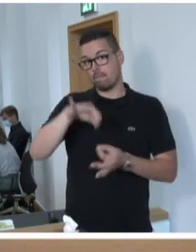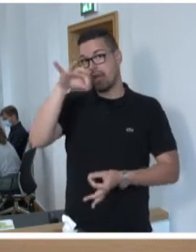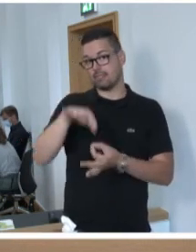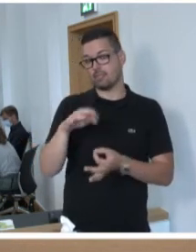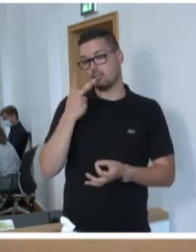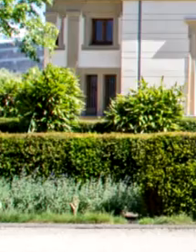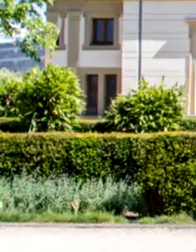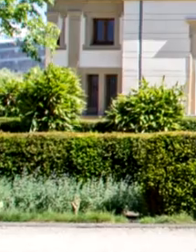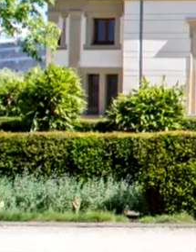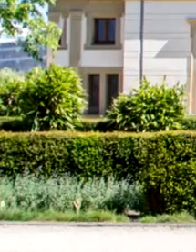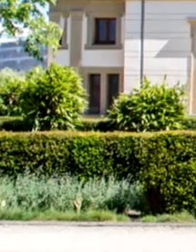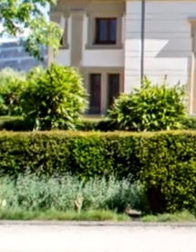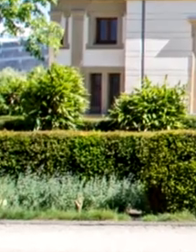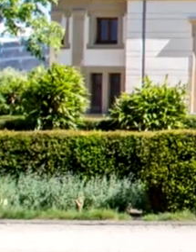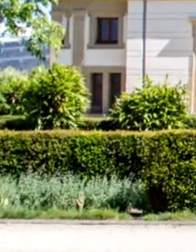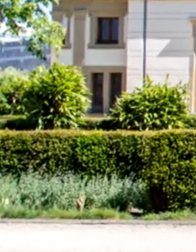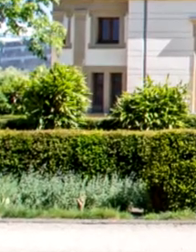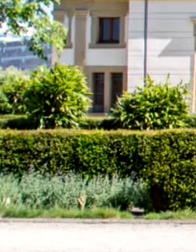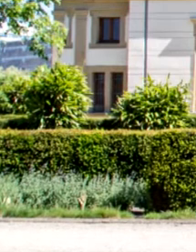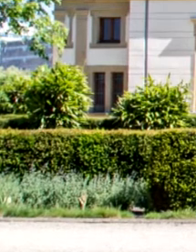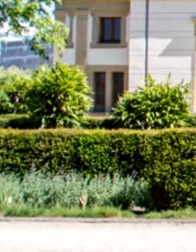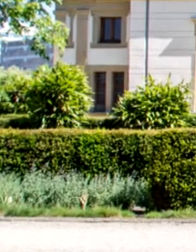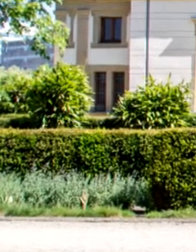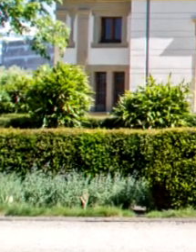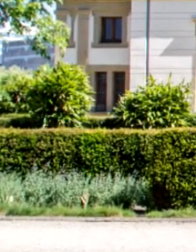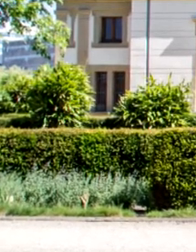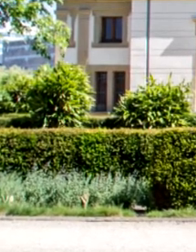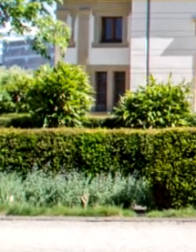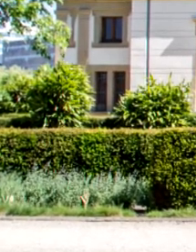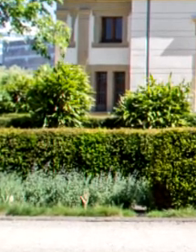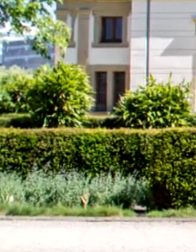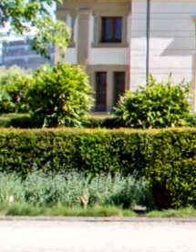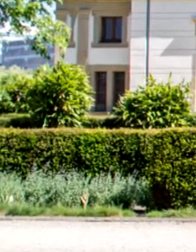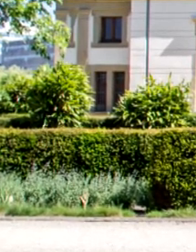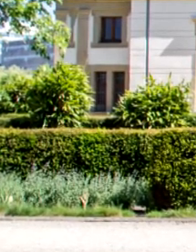Applaus Applaus Vielen Dank.